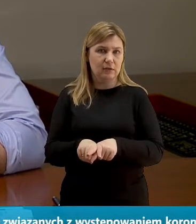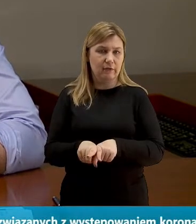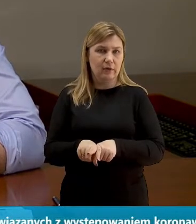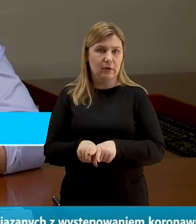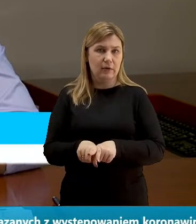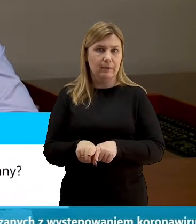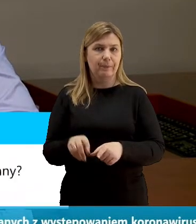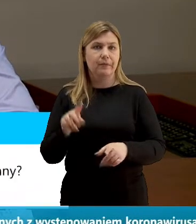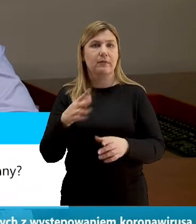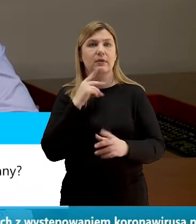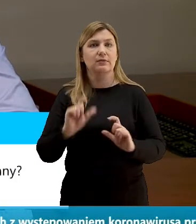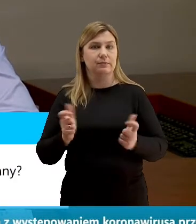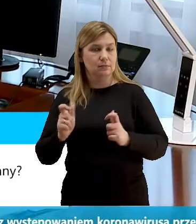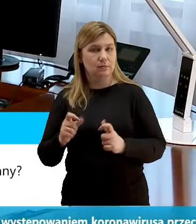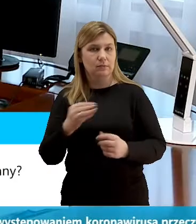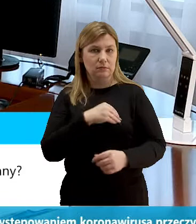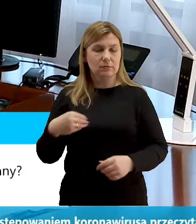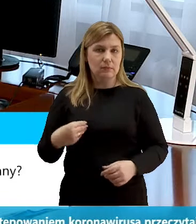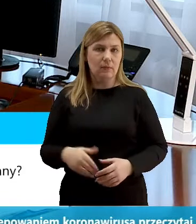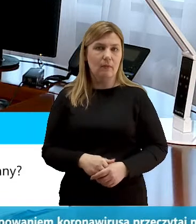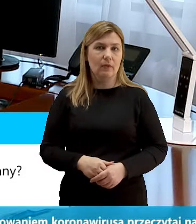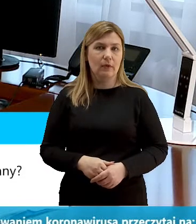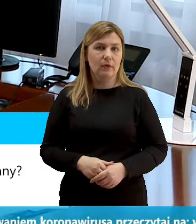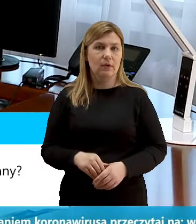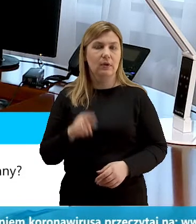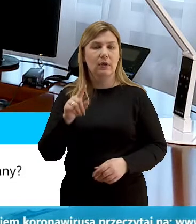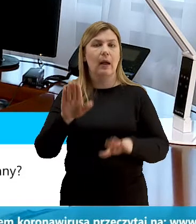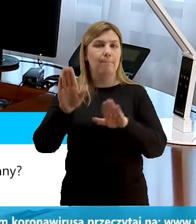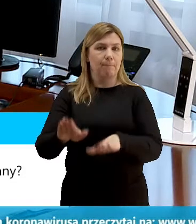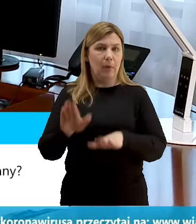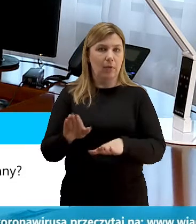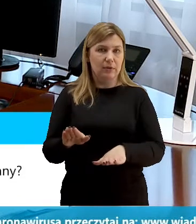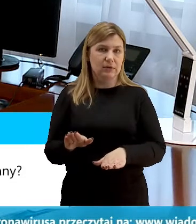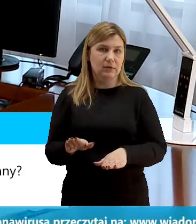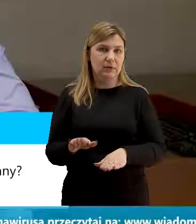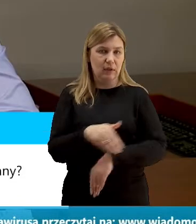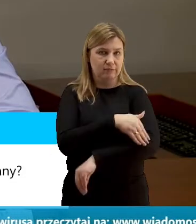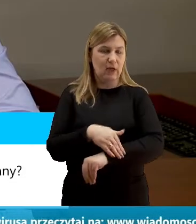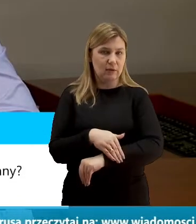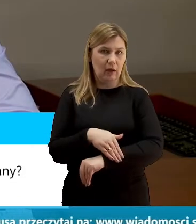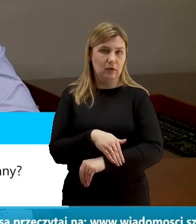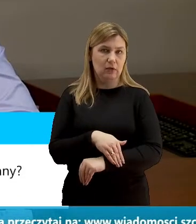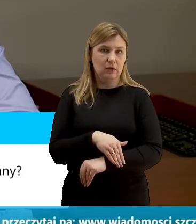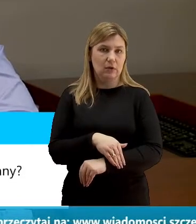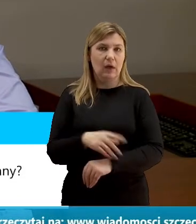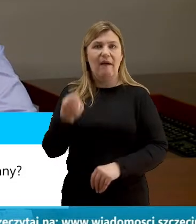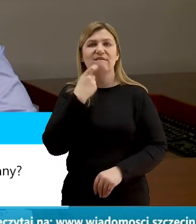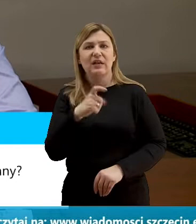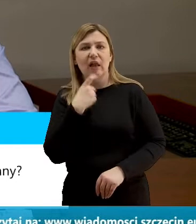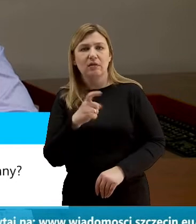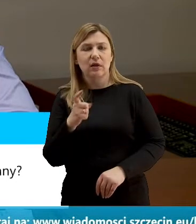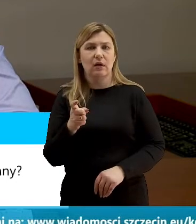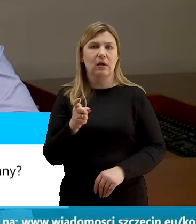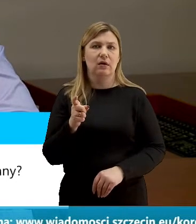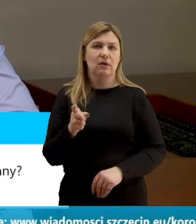przypadkach w Polsce. Sam pobyt za granicą, choćby Finlandii, jak Pani tutaj zauważyła,